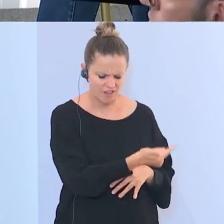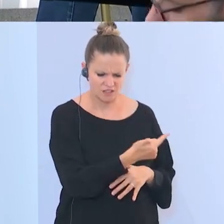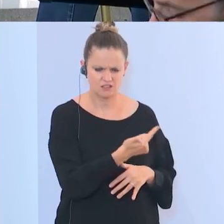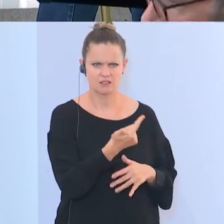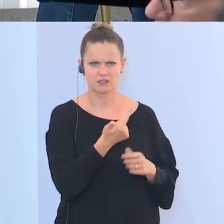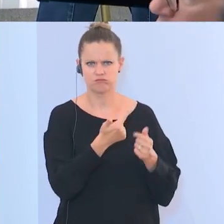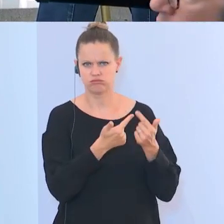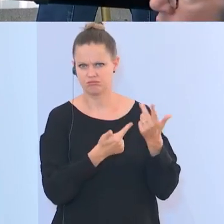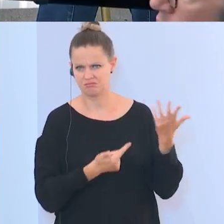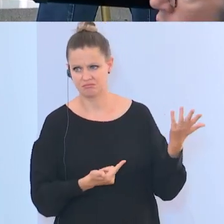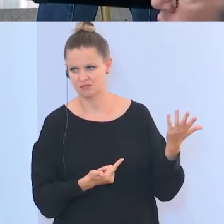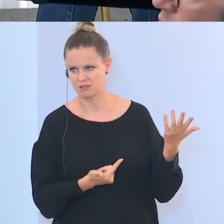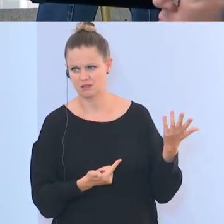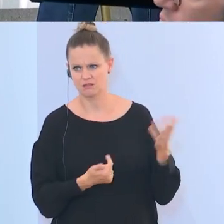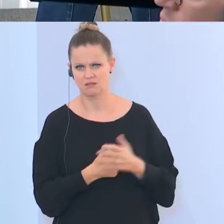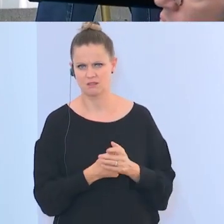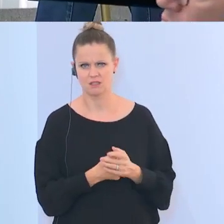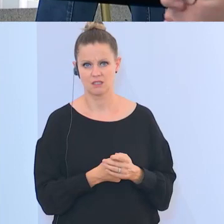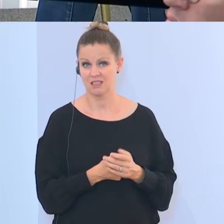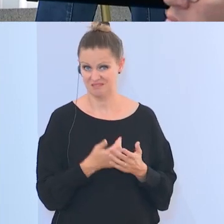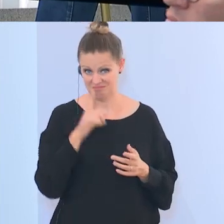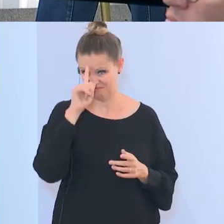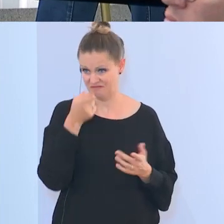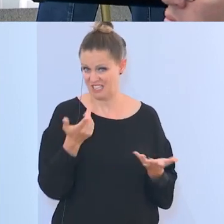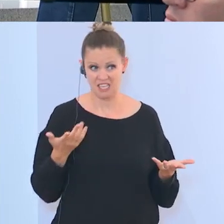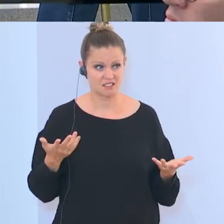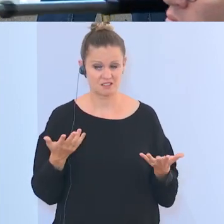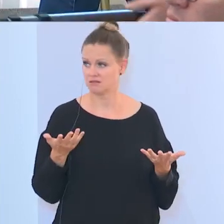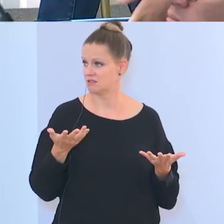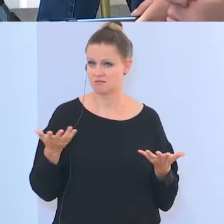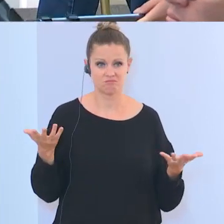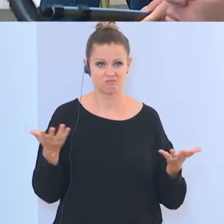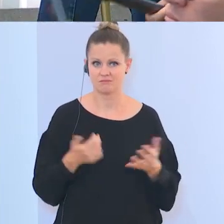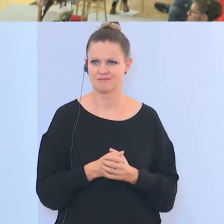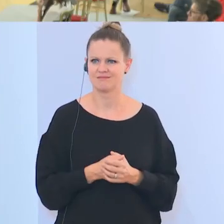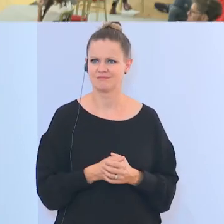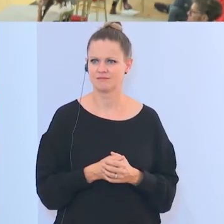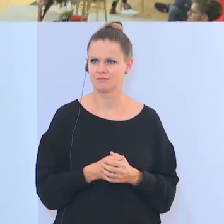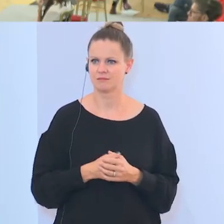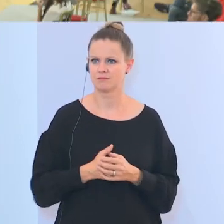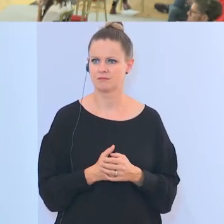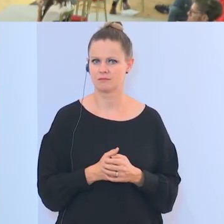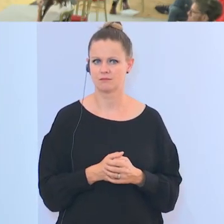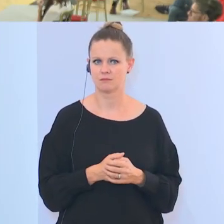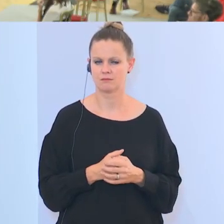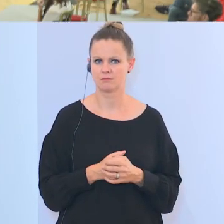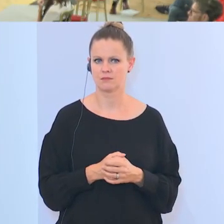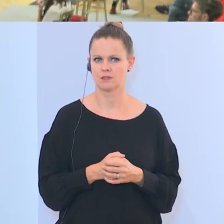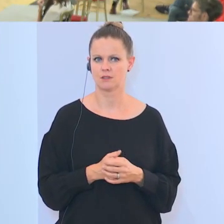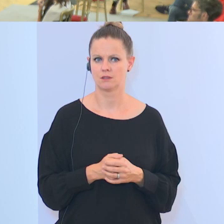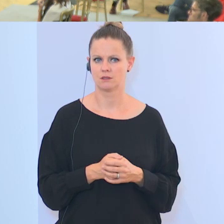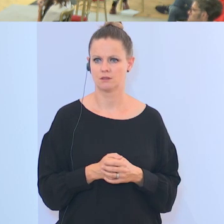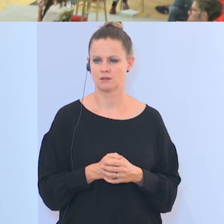kann man da nicht zahlen nennen, weiß man das? How many organizations are working in the field of critical Islam in Austria?